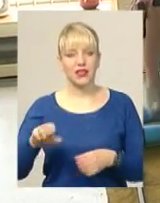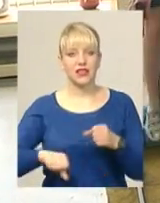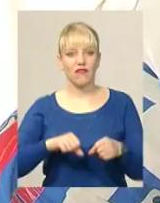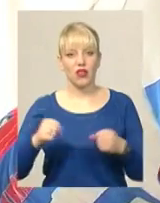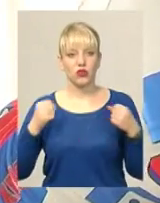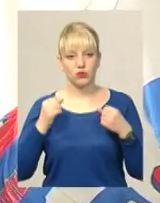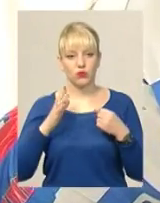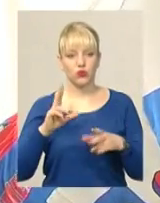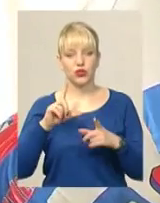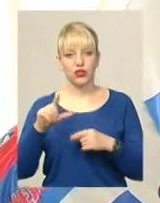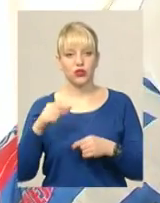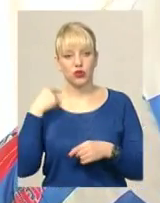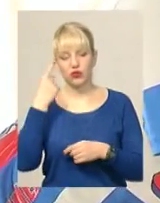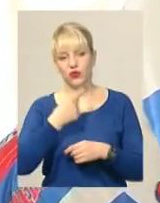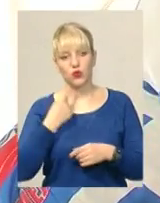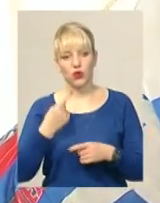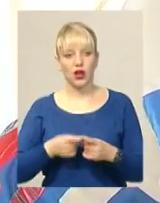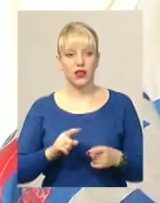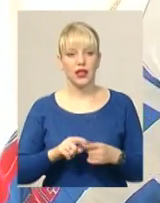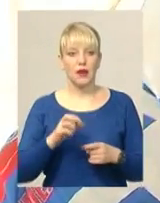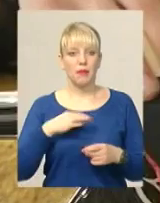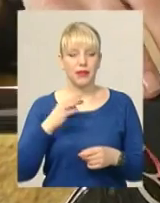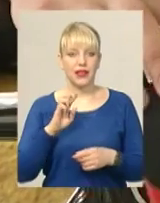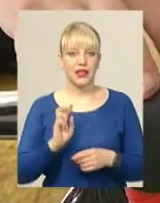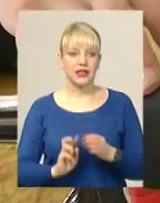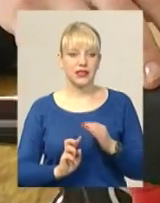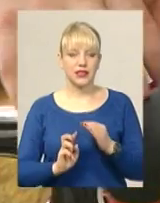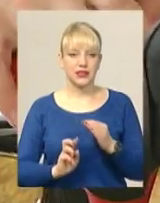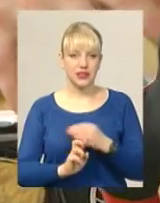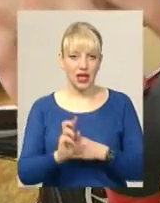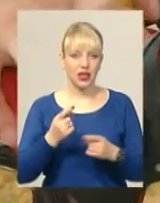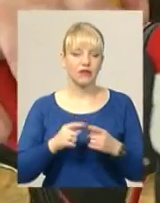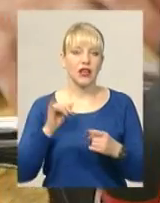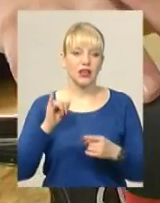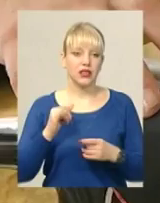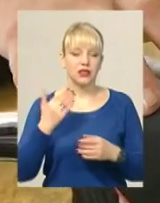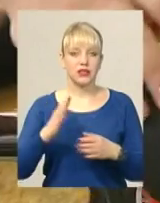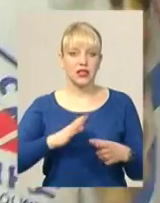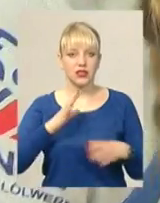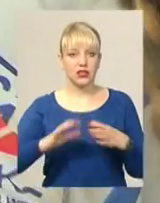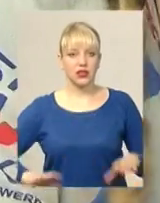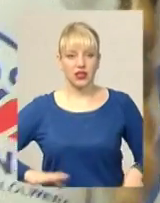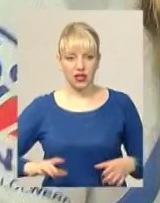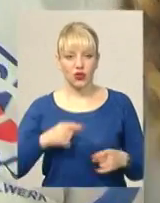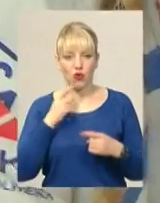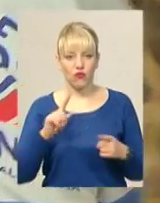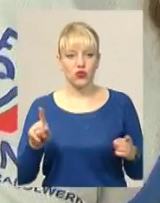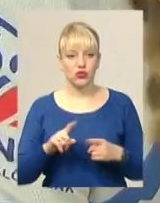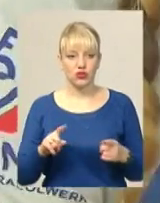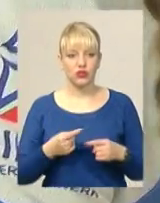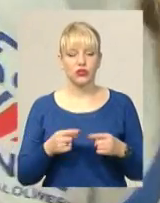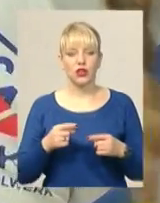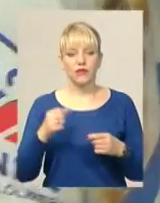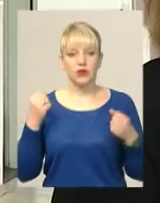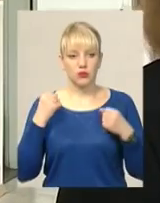індивідуальну і командну гонки на трасі в Білій церкві. Її, за словами заслуженого тренера України з велоспорту Вікторії Кондрут, спортсменки